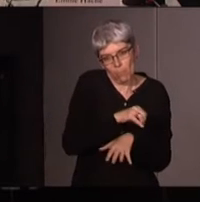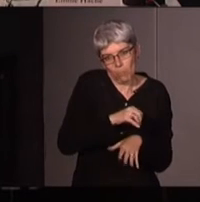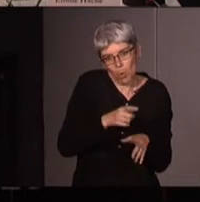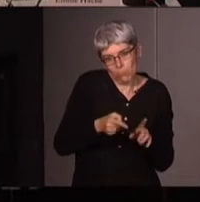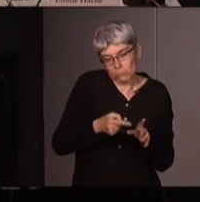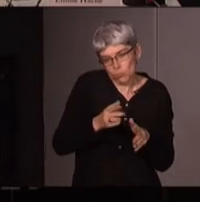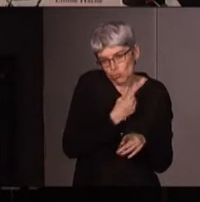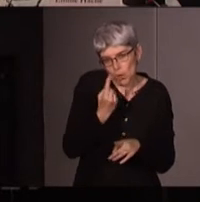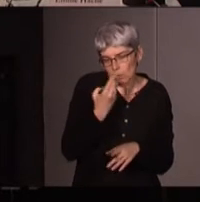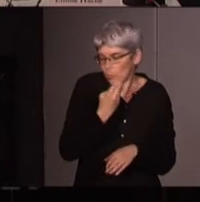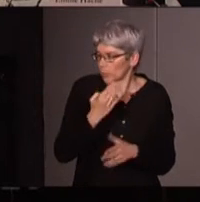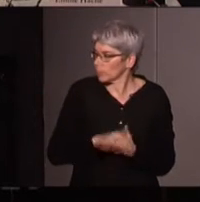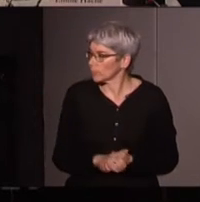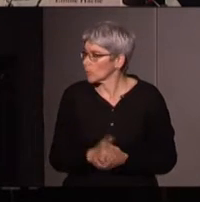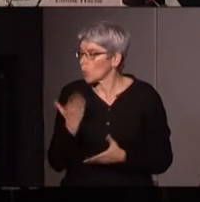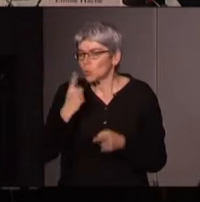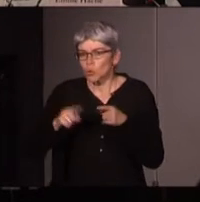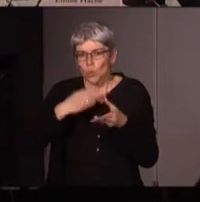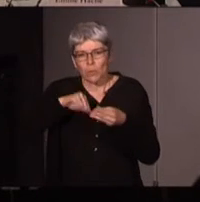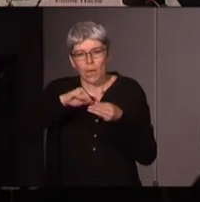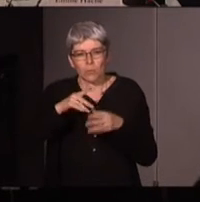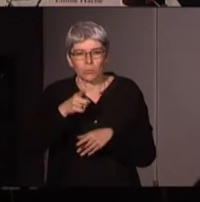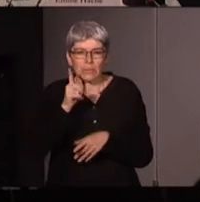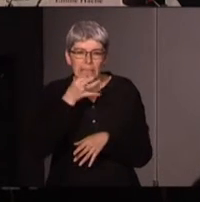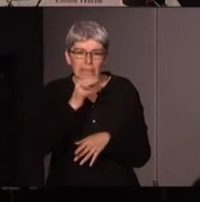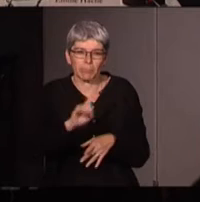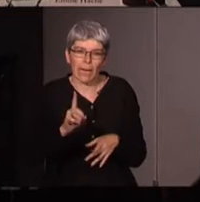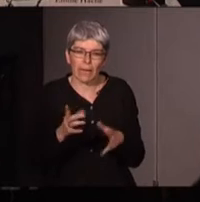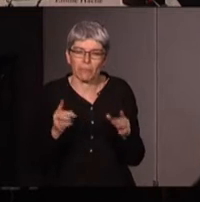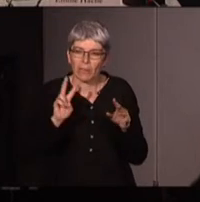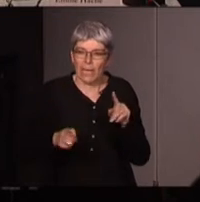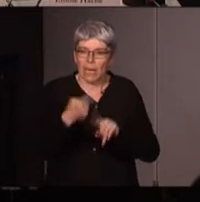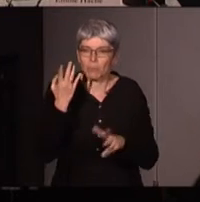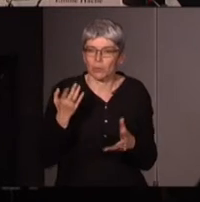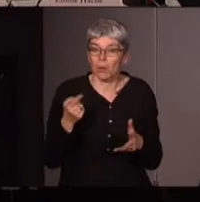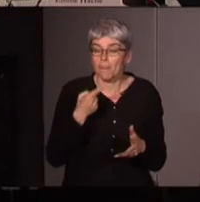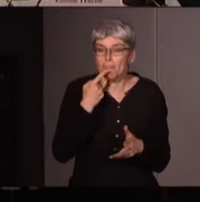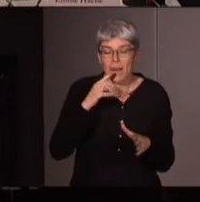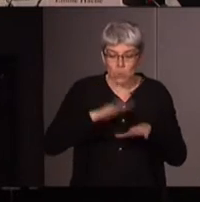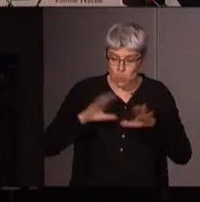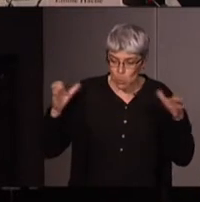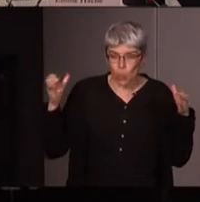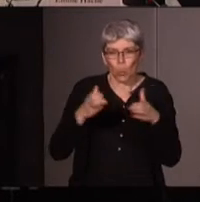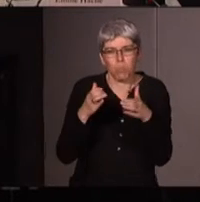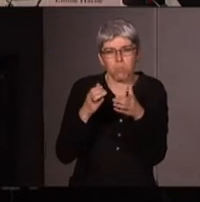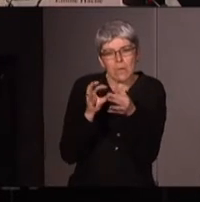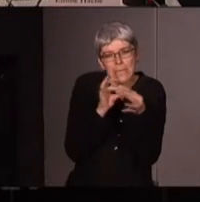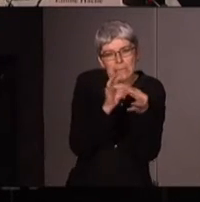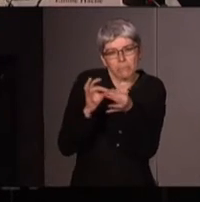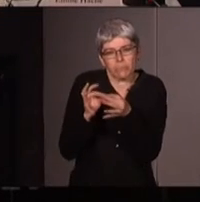que je voudrais rajouter parce que on n'en a pas parlé mais je crois que c'est un élément très important quand je parlais des groupes d'affinité